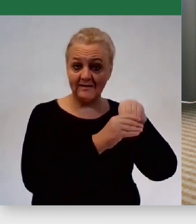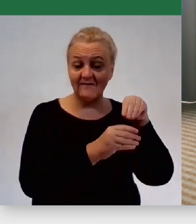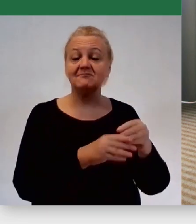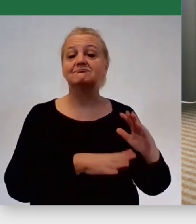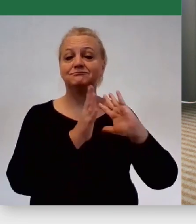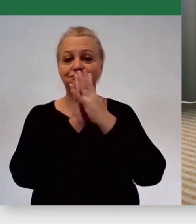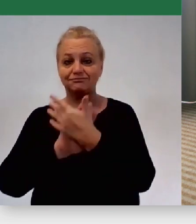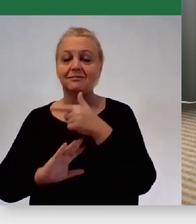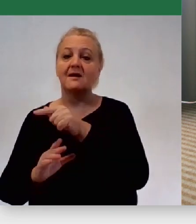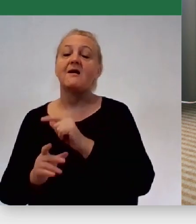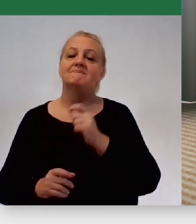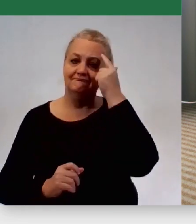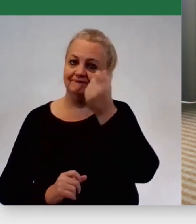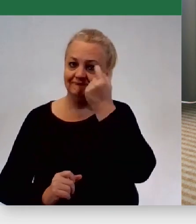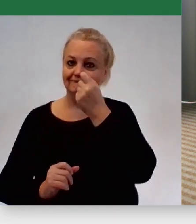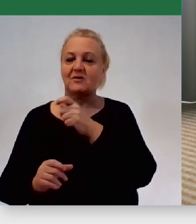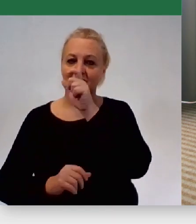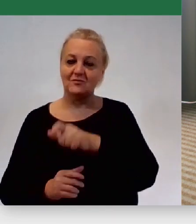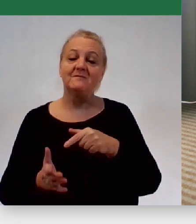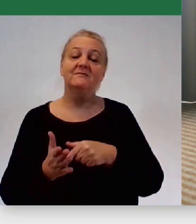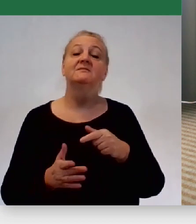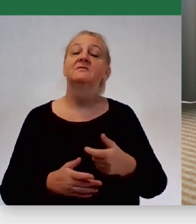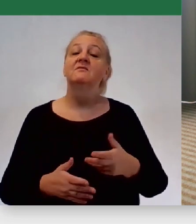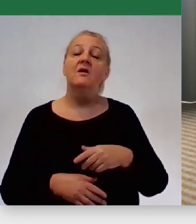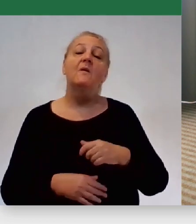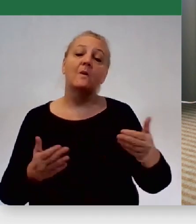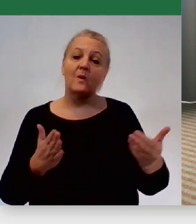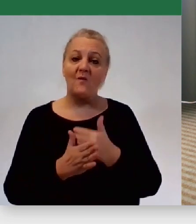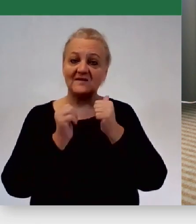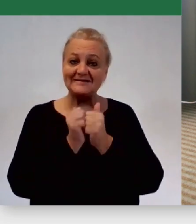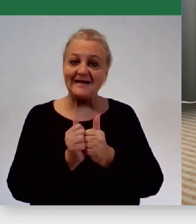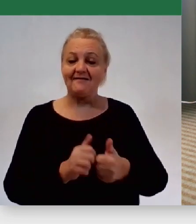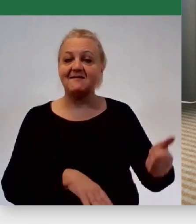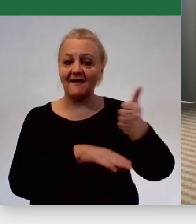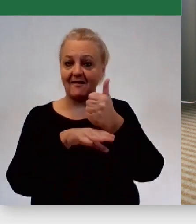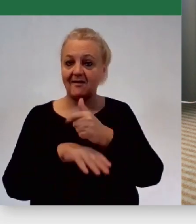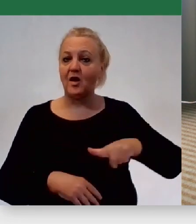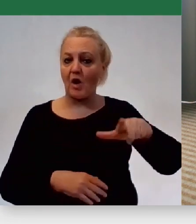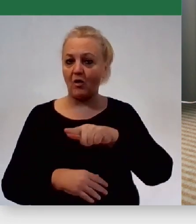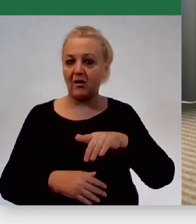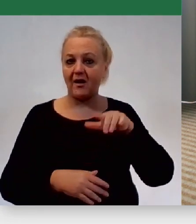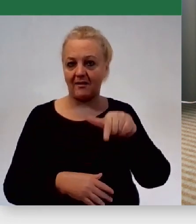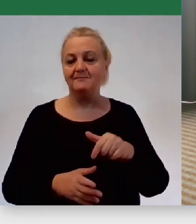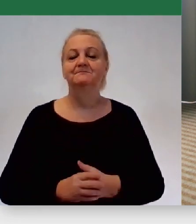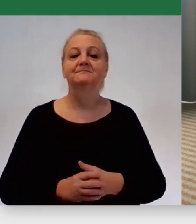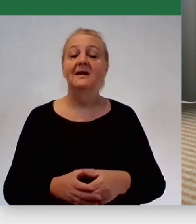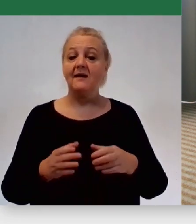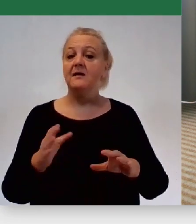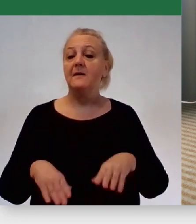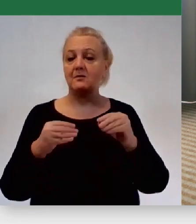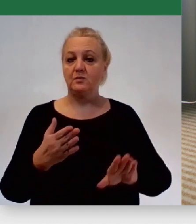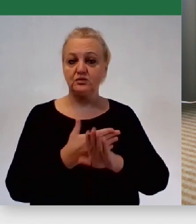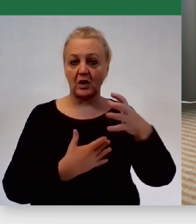roli lokalnych liderów. Ja za chwilę też wytłumaczę się, skąd on się wioł, ale najpierw przedstawię gości